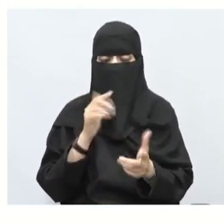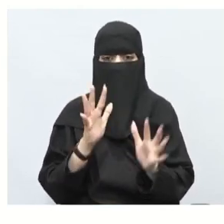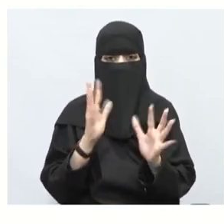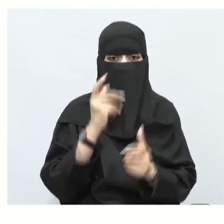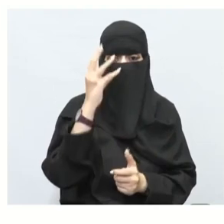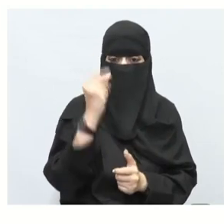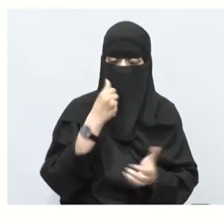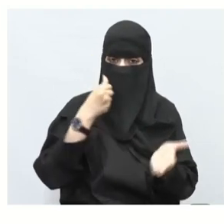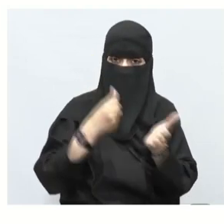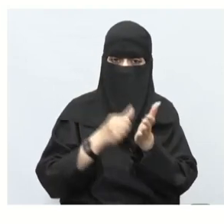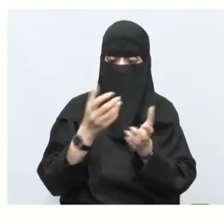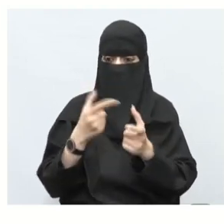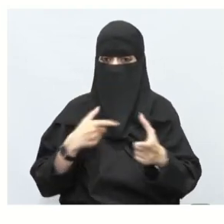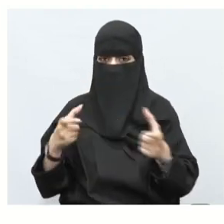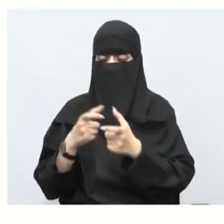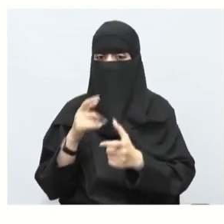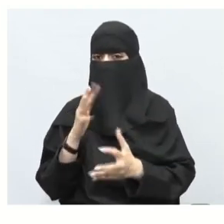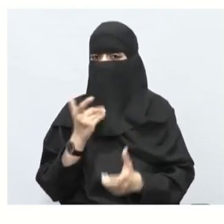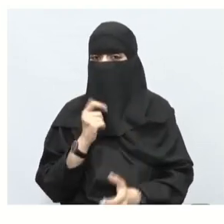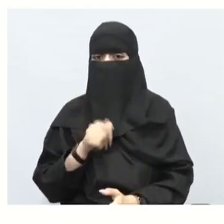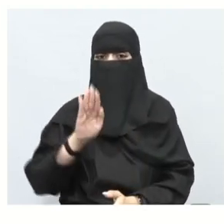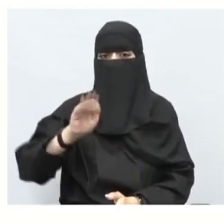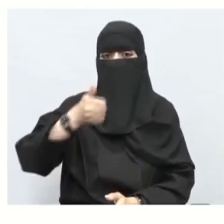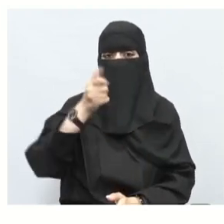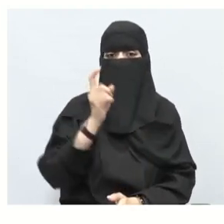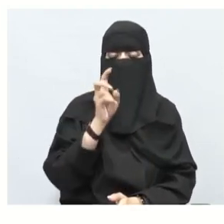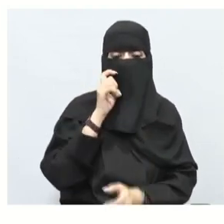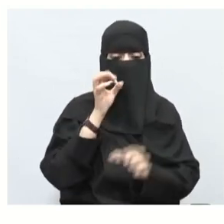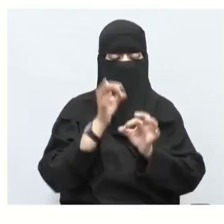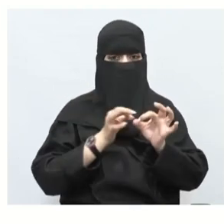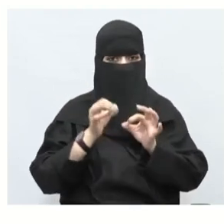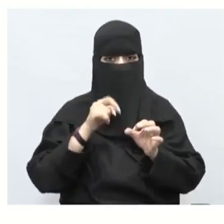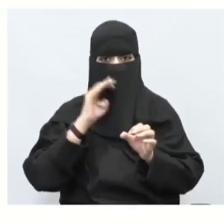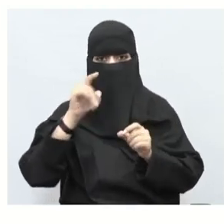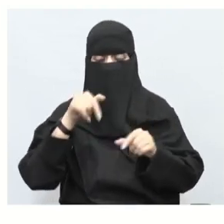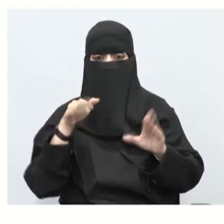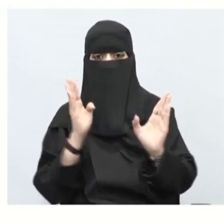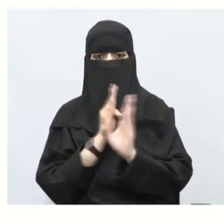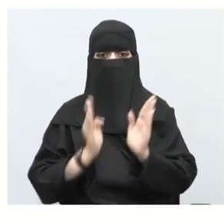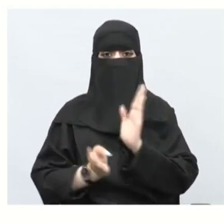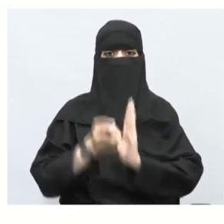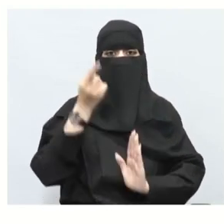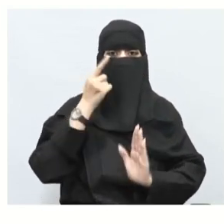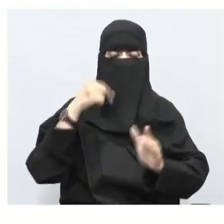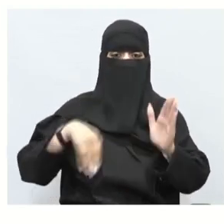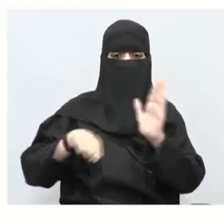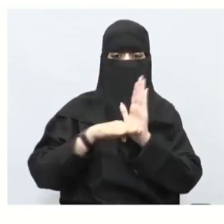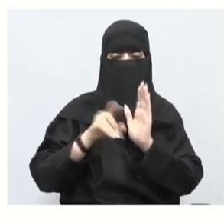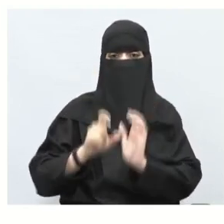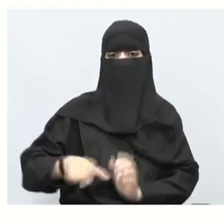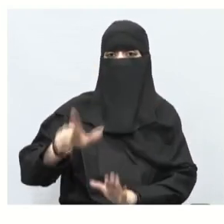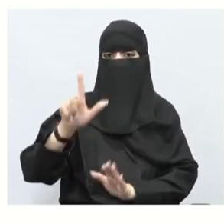الآن تعالوا لنرى خطتنا الحل أكسيا ركزوا جيدا فيها رح نبدأ من آخر شيء من هنا من